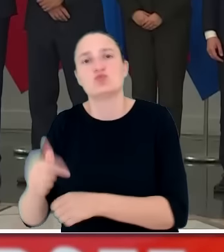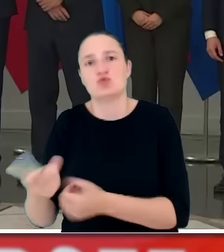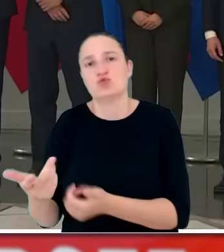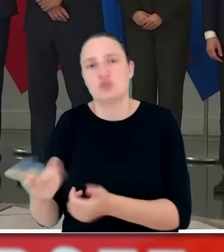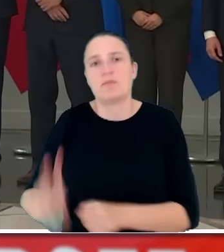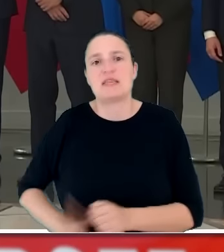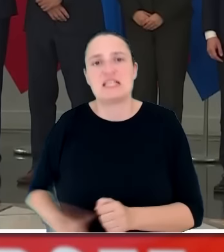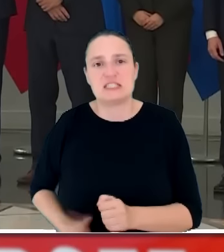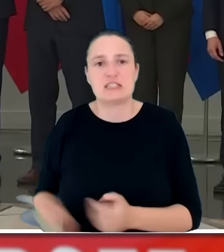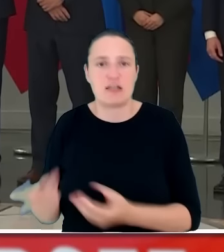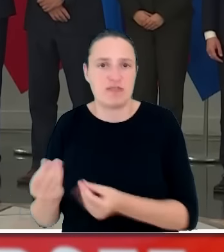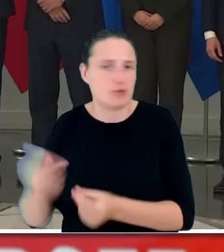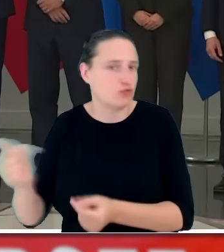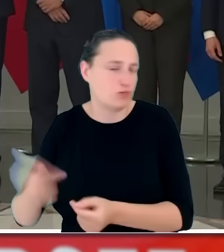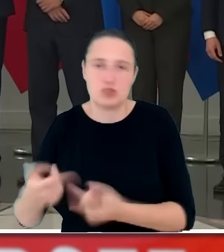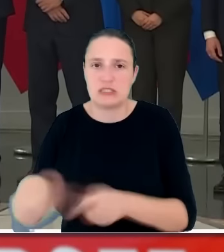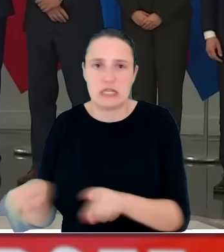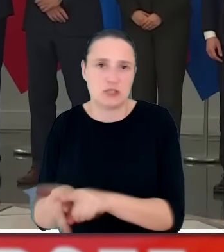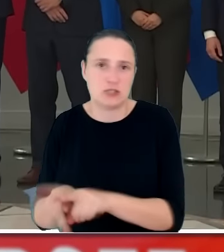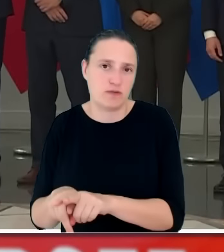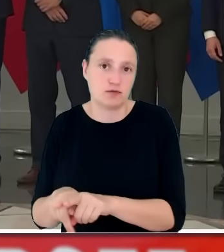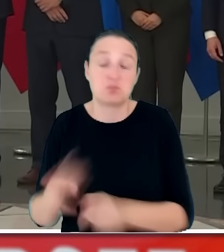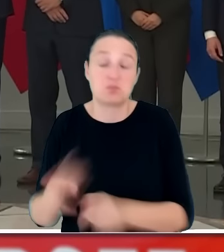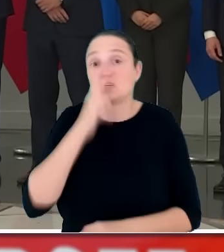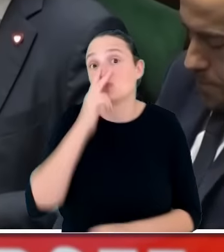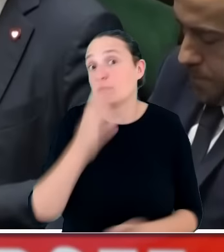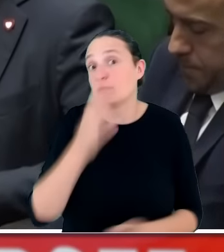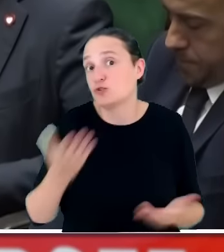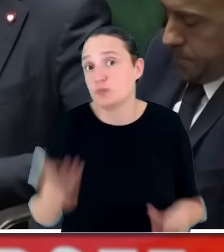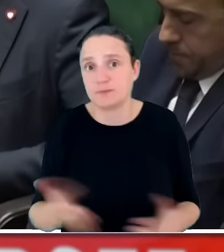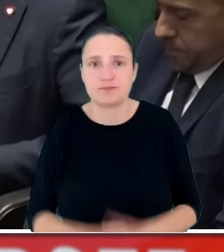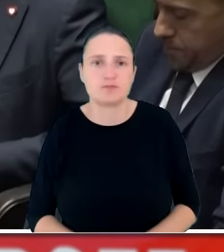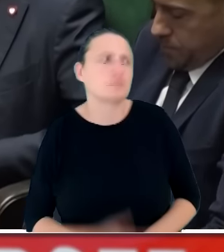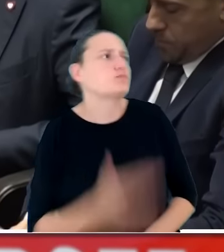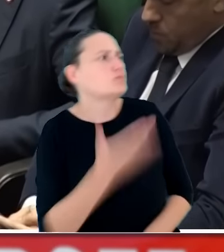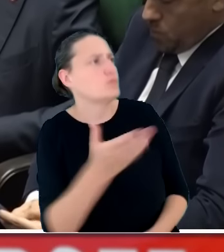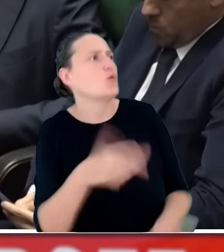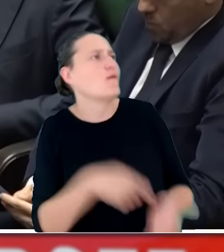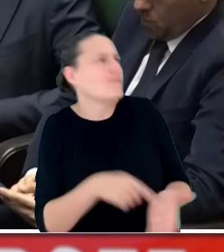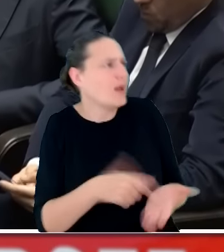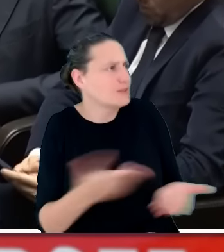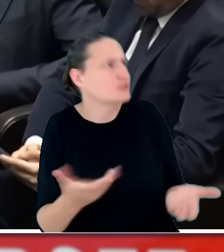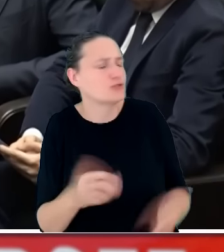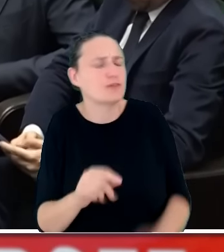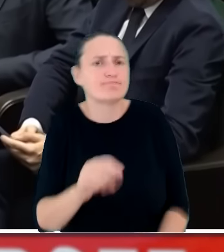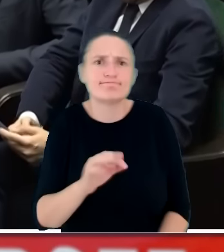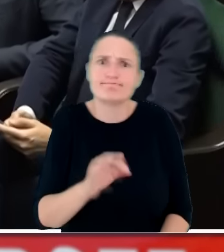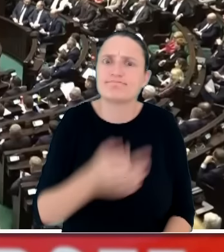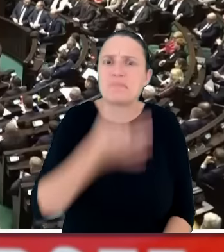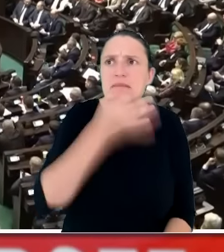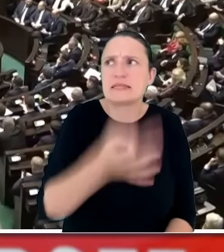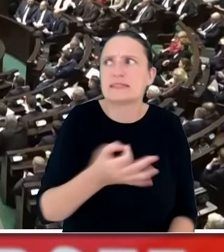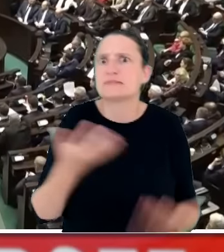właściwy to minister finansów. No i zobaczymy, co będzie. No właśnie, wielkie pytanie, co się stanie, jeżeli ten scenariusz